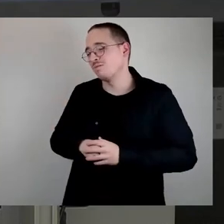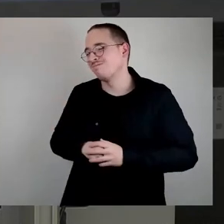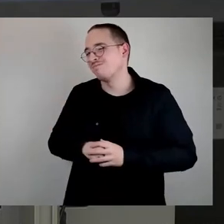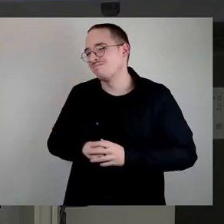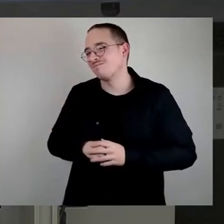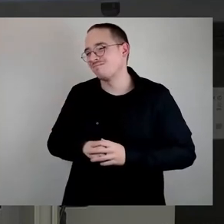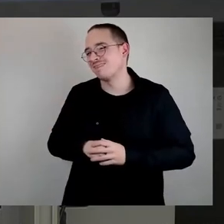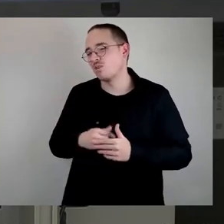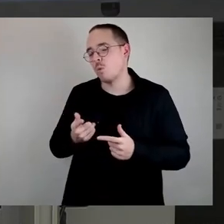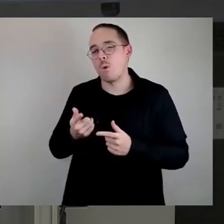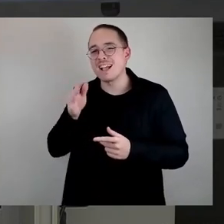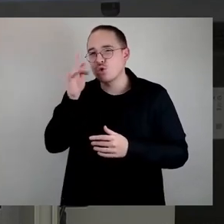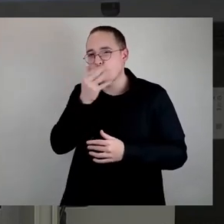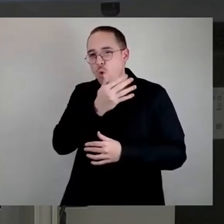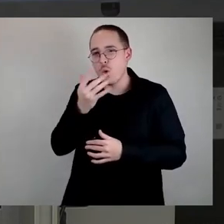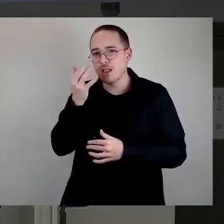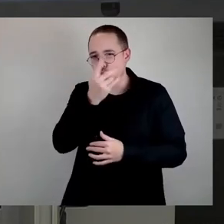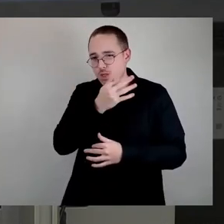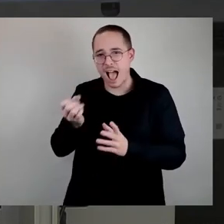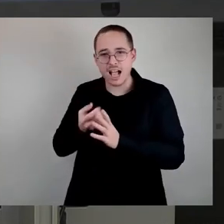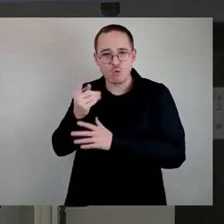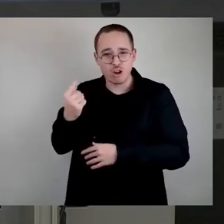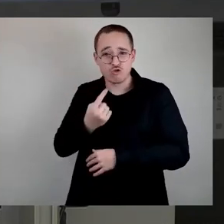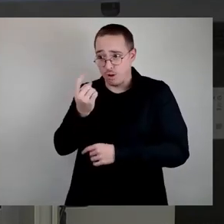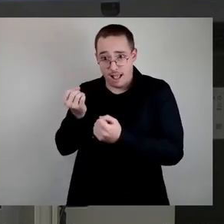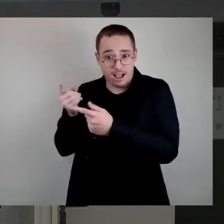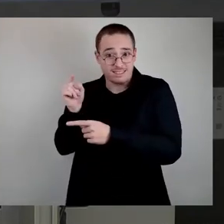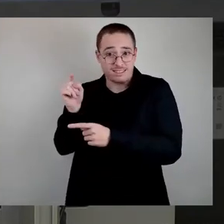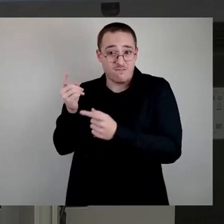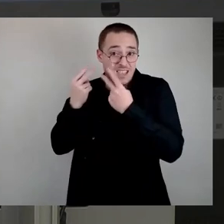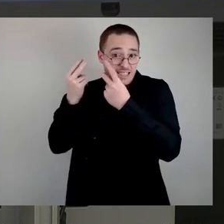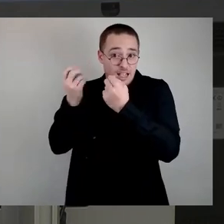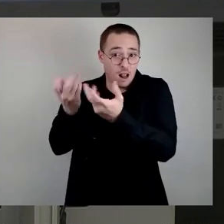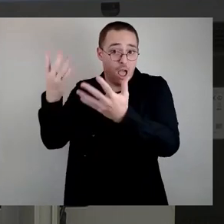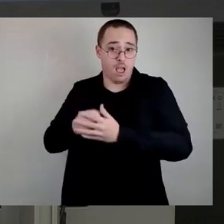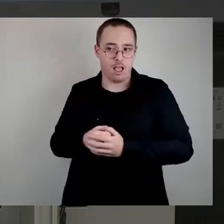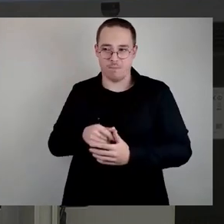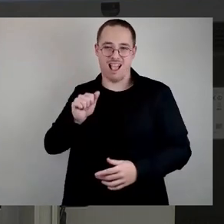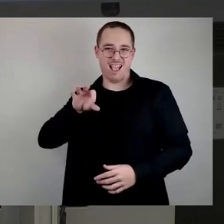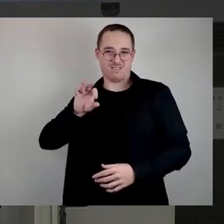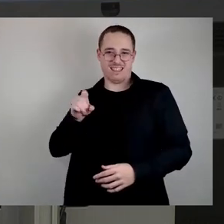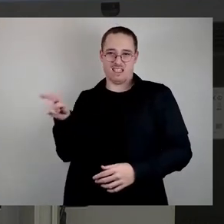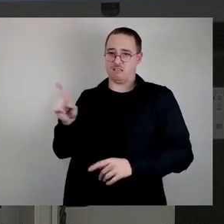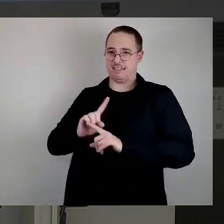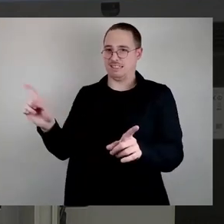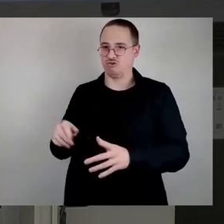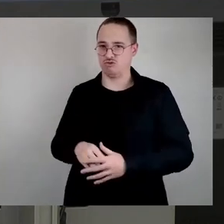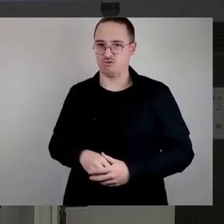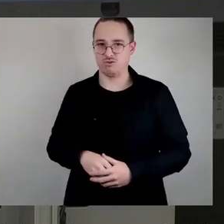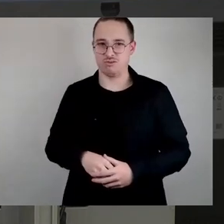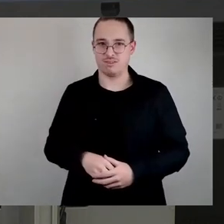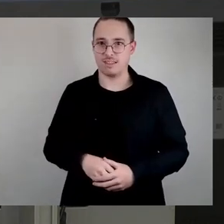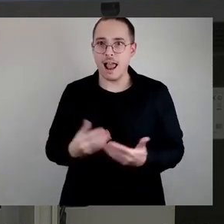von den Grünen beantragte aktuelle Stunde von heute natürlich ganz eindeutig, natürlich ganz eindeutig, weil es hier